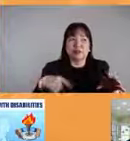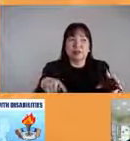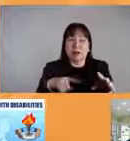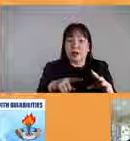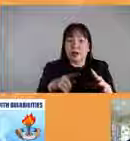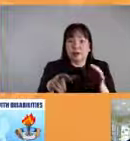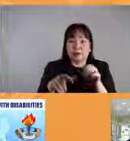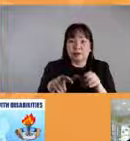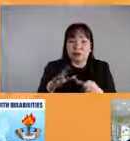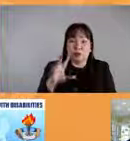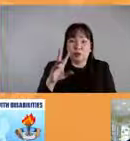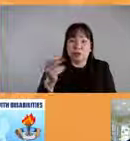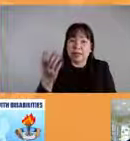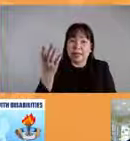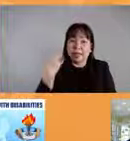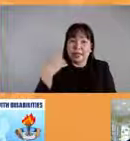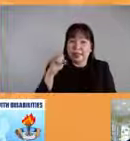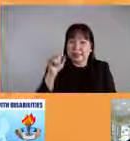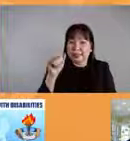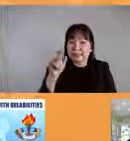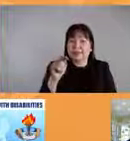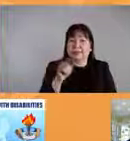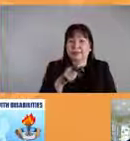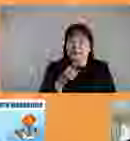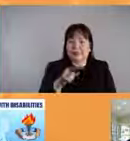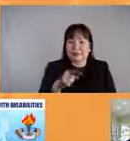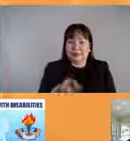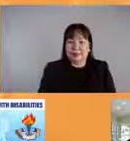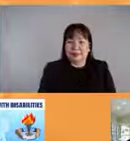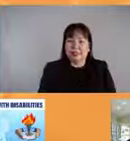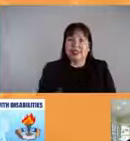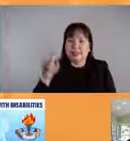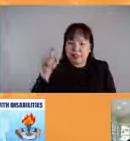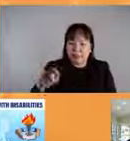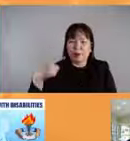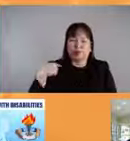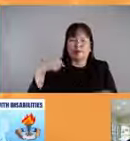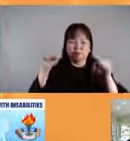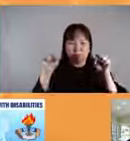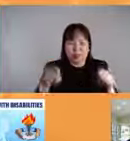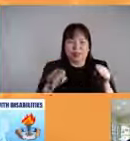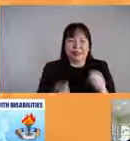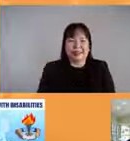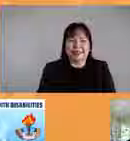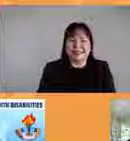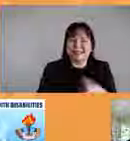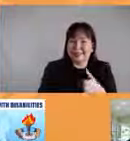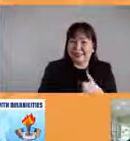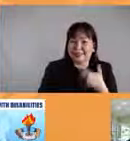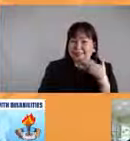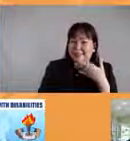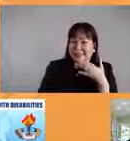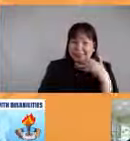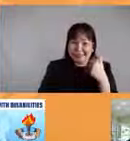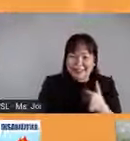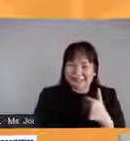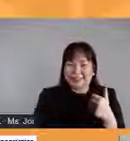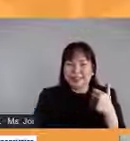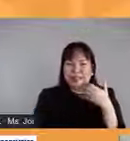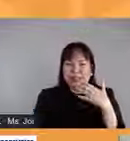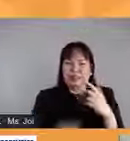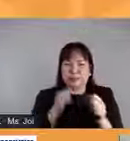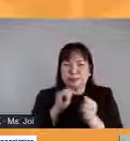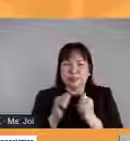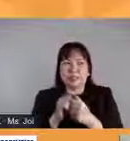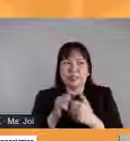noong nakaraang episode ng dapat pwede. Ayan. So, kumbaga, isa din po itong